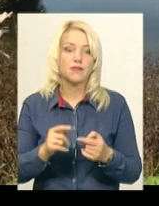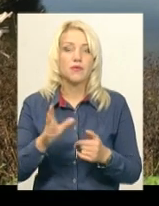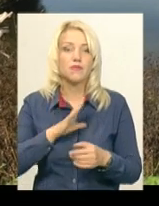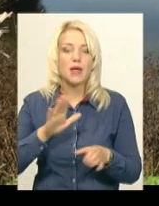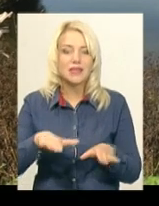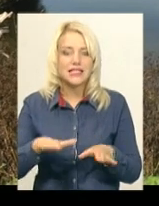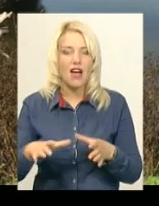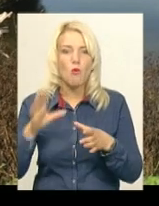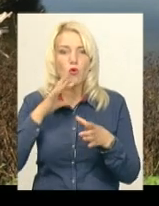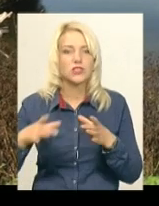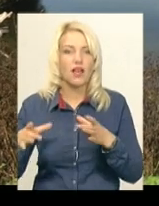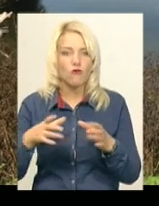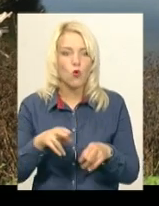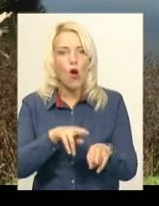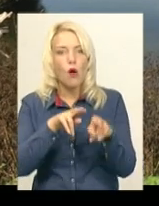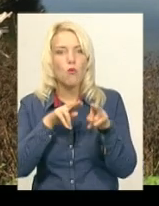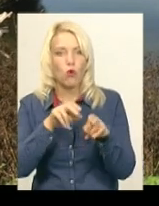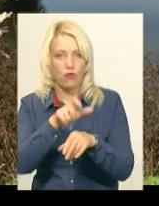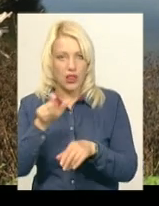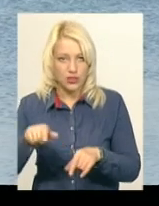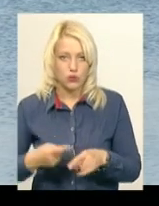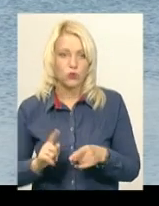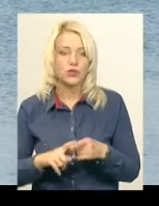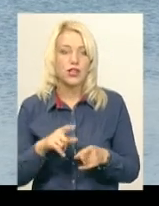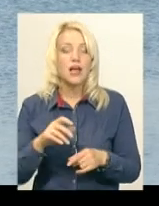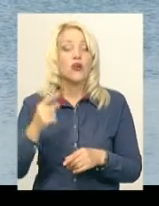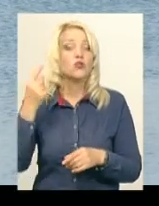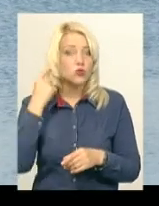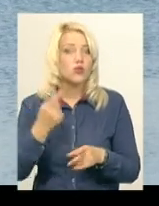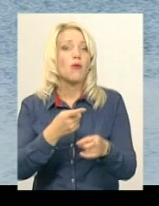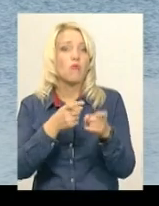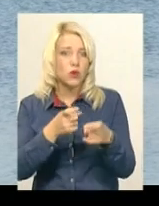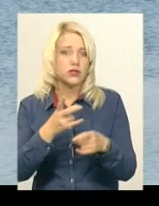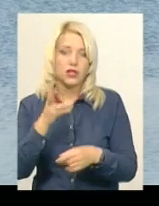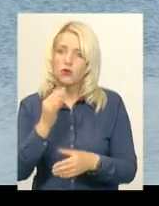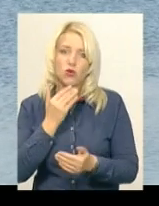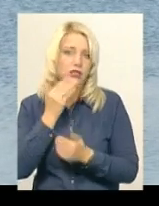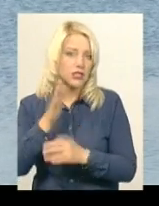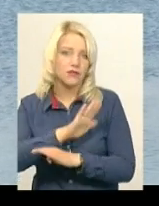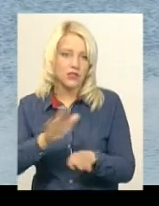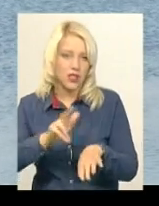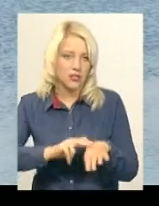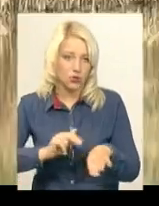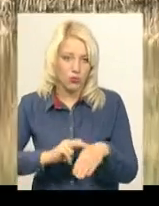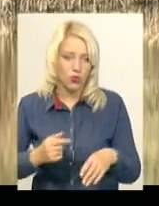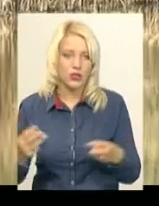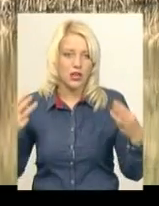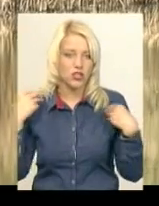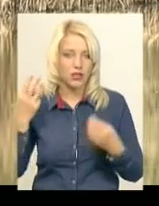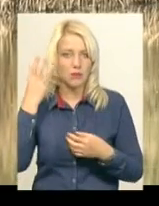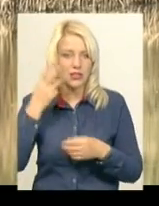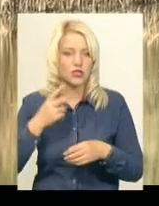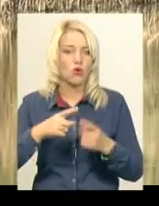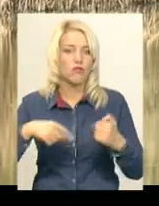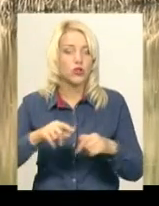полювали мисливці. Жінка чула постріли. До поліції ні вона, ні Сергій Пальохі не зверталися. Заступник начальника Хмельницького відділу поліції